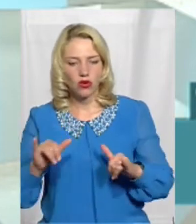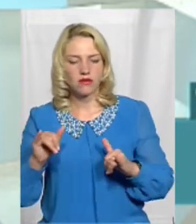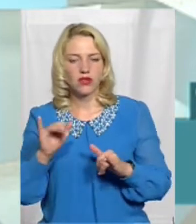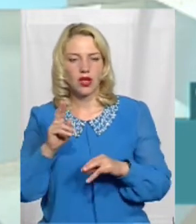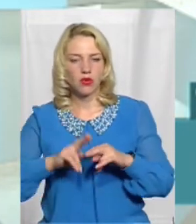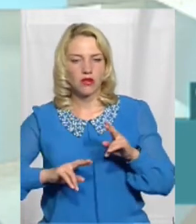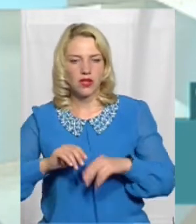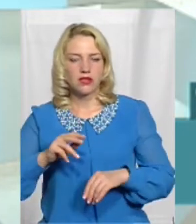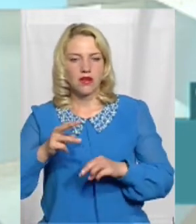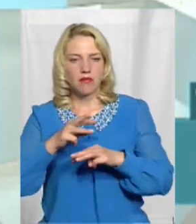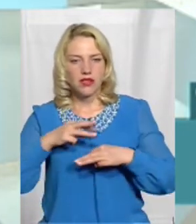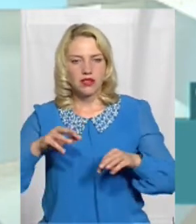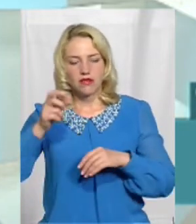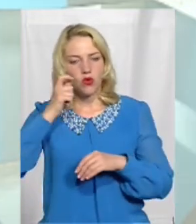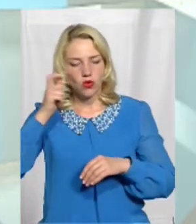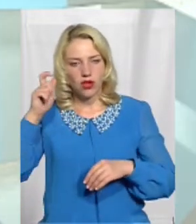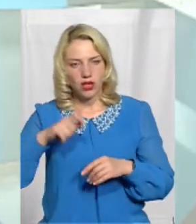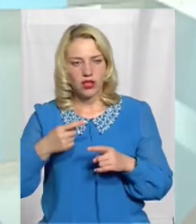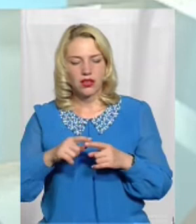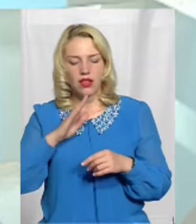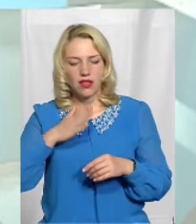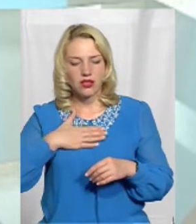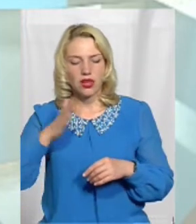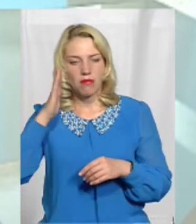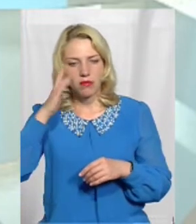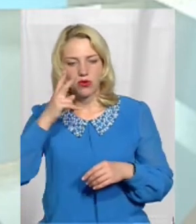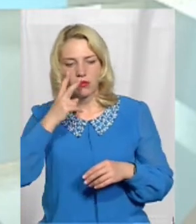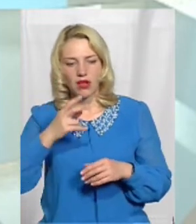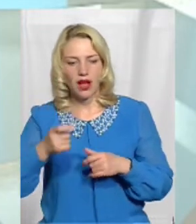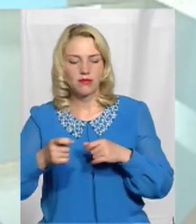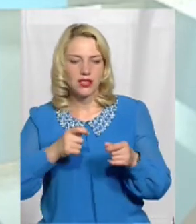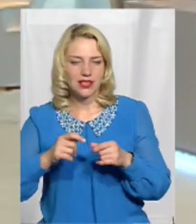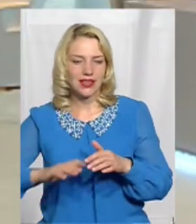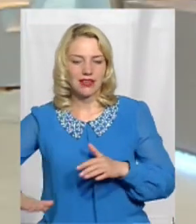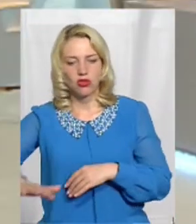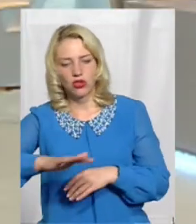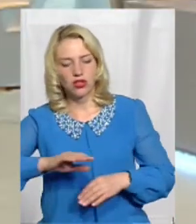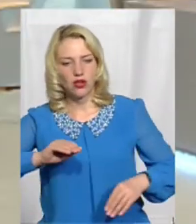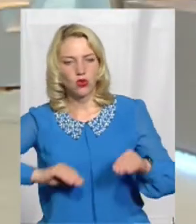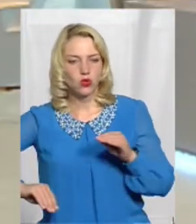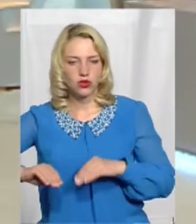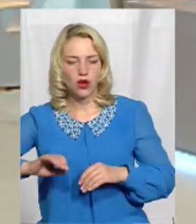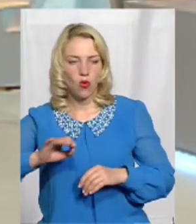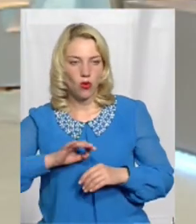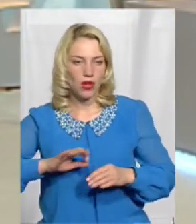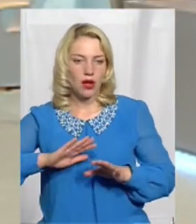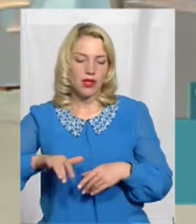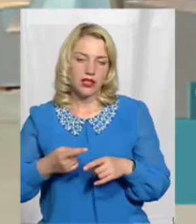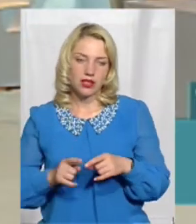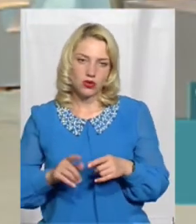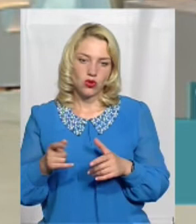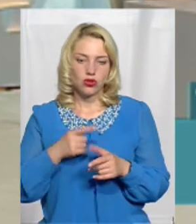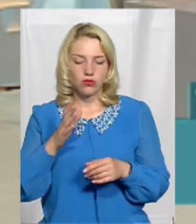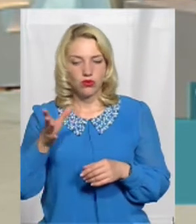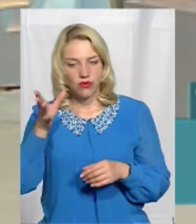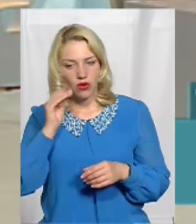Наше бачення майбутнього адміністративного територіального устрою області Після цього, чи будуть враховані